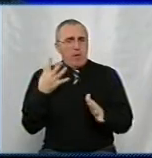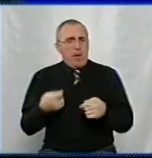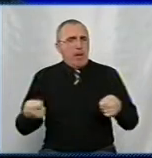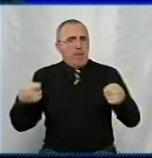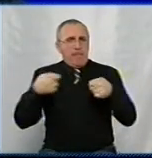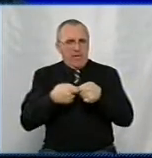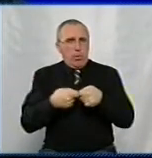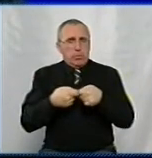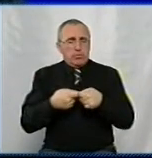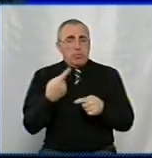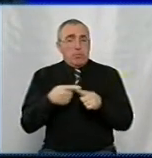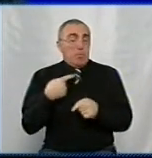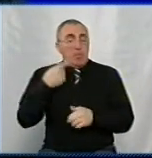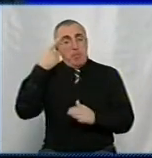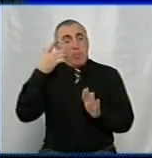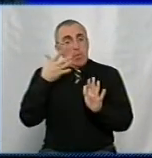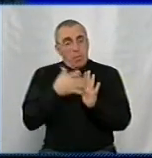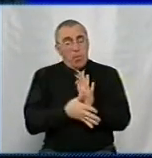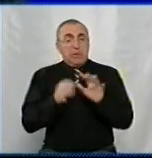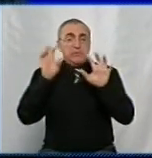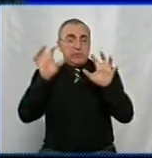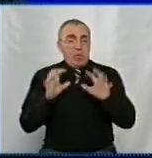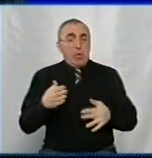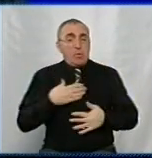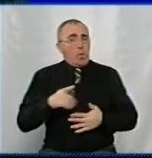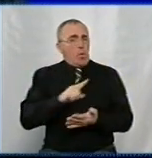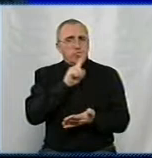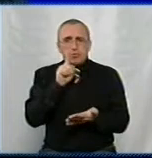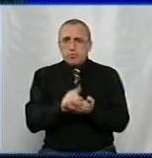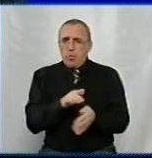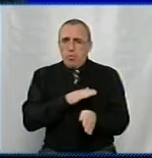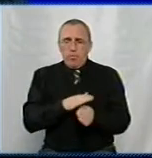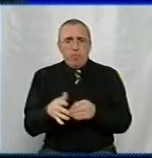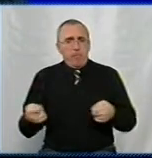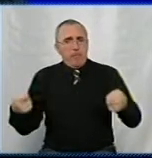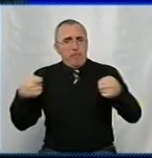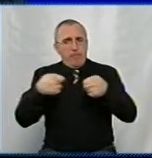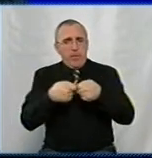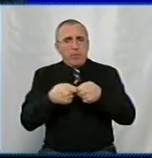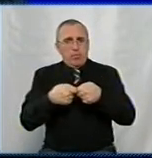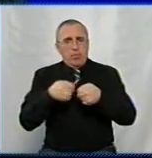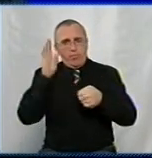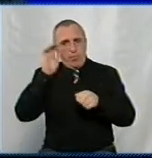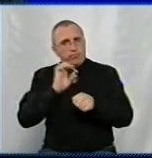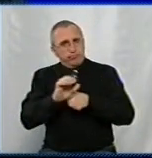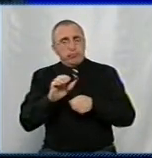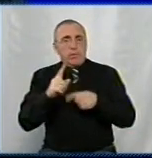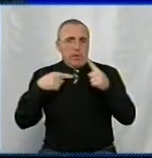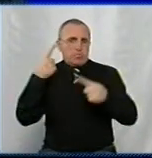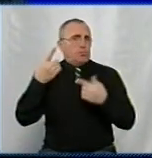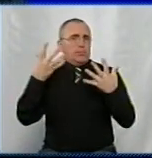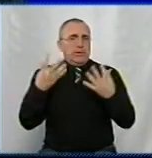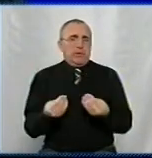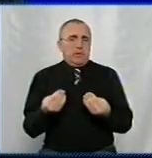підключення, тому що ми розуміємо, і закон нас зобов'язує підключення провести на наступний день. Я